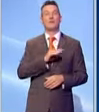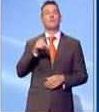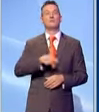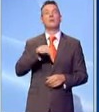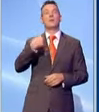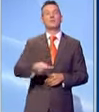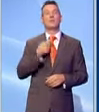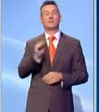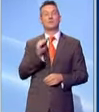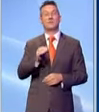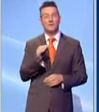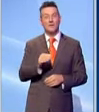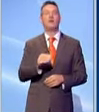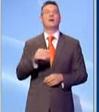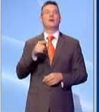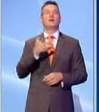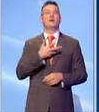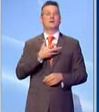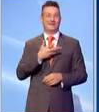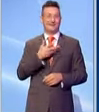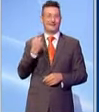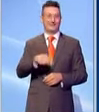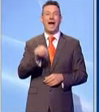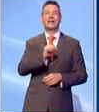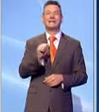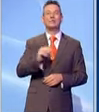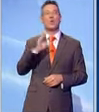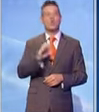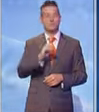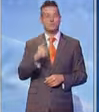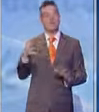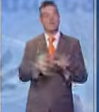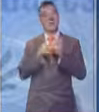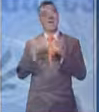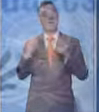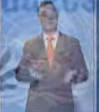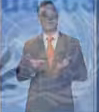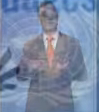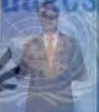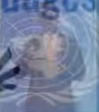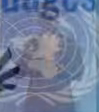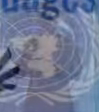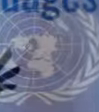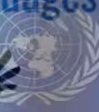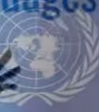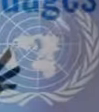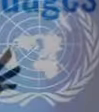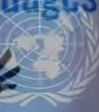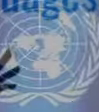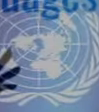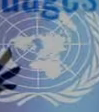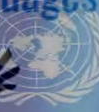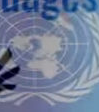'interrogazione 3.2473 dell'onorevole Colucci concernente lo stato di attuazione della legge 205-2015